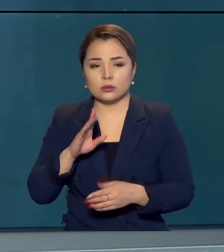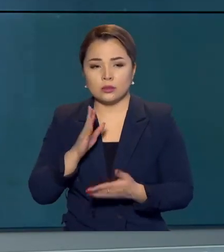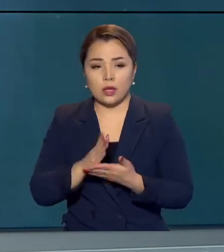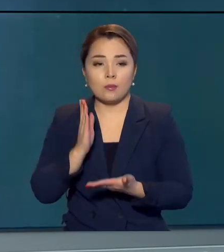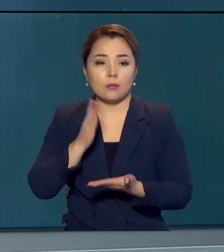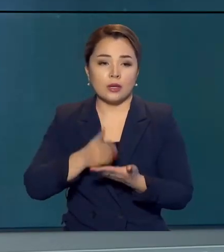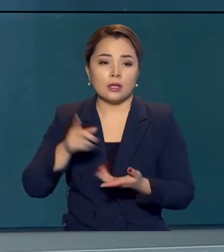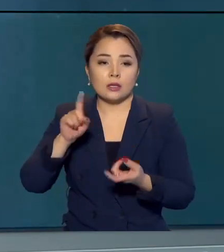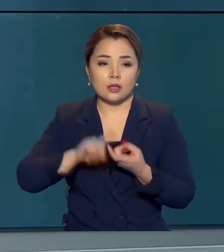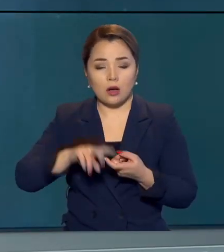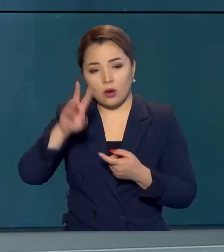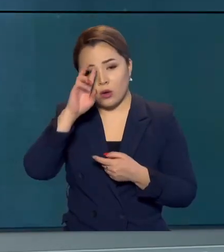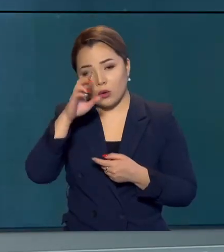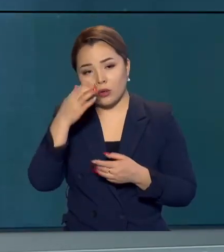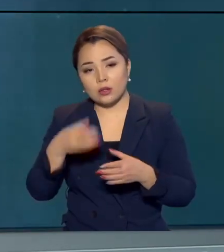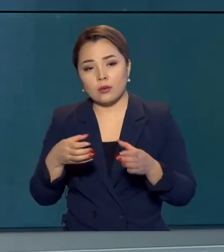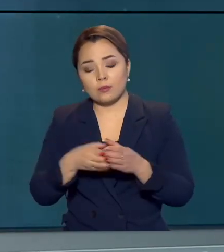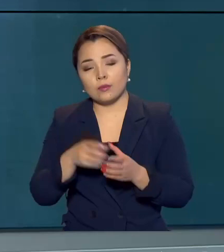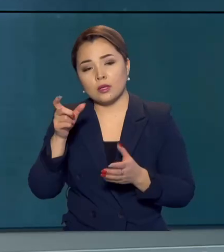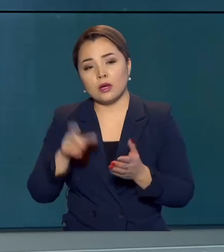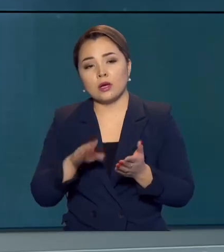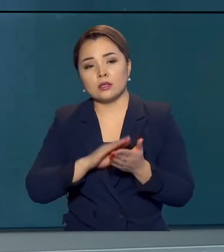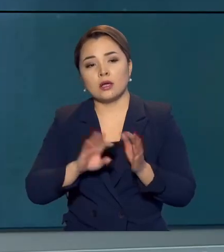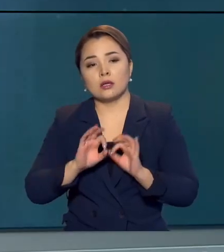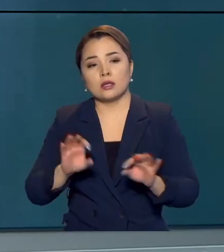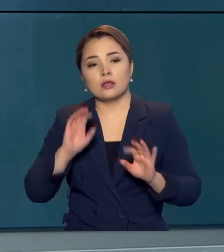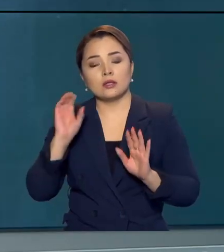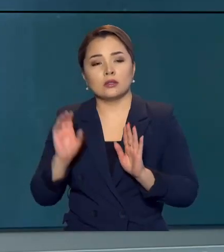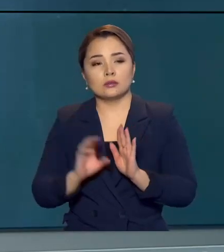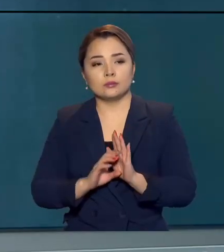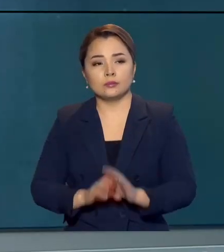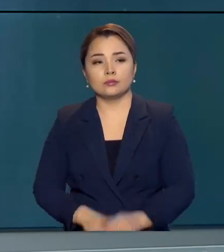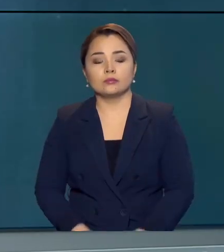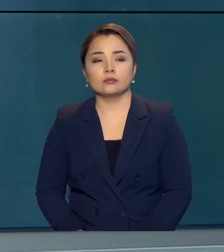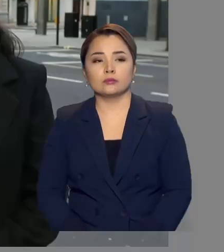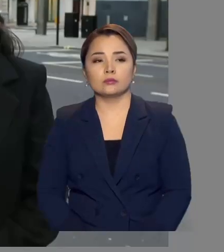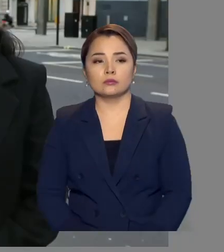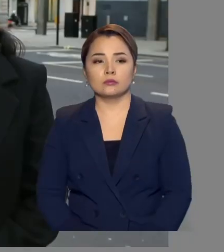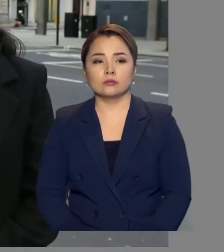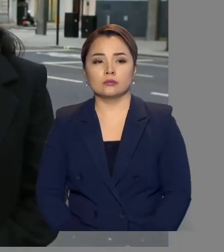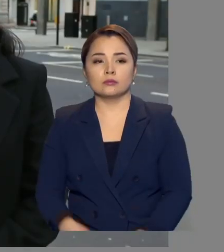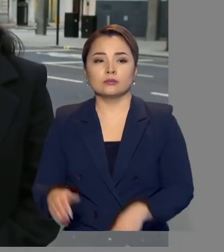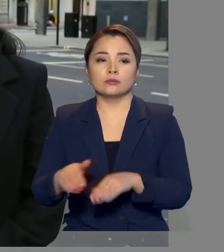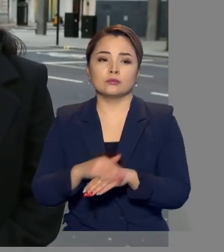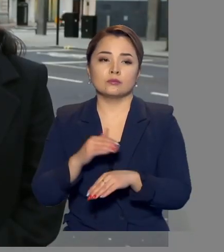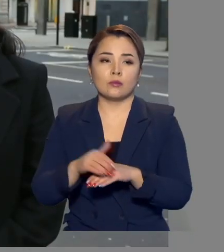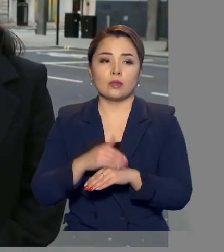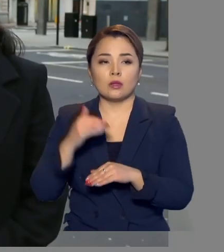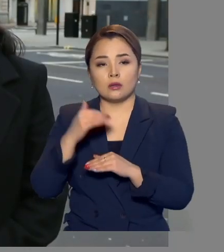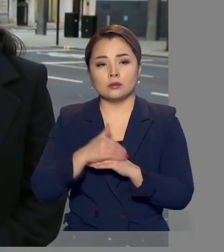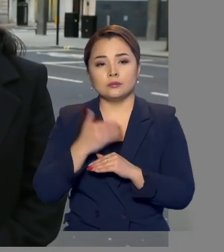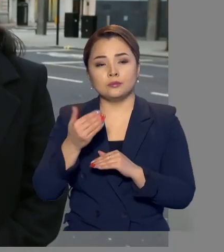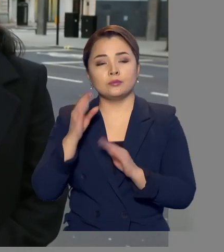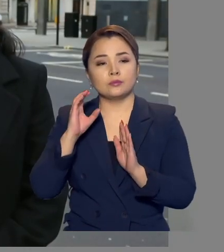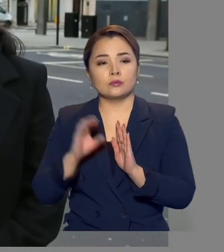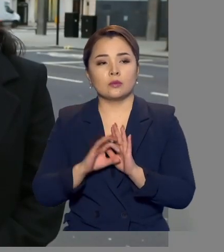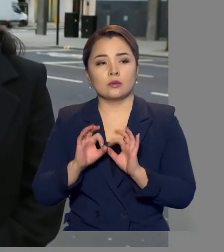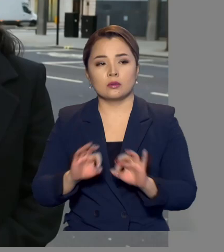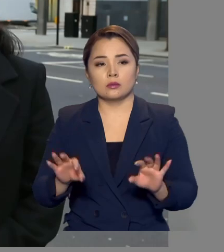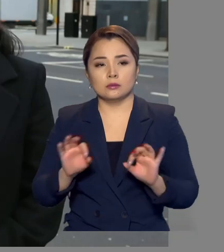тікелі бәліңіз қабіркен қаролдіктегі әтішіміз Марина Бекені башық қалатыр. Марина, қайлы кеш, сөздізгіні өзіңізді.